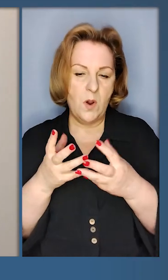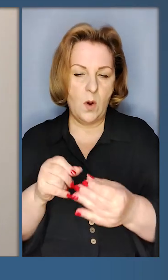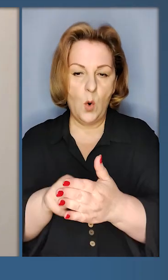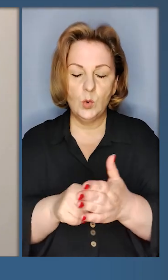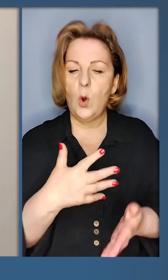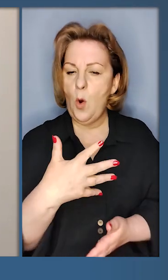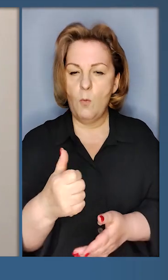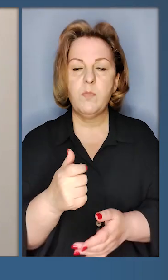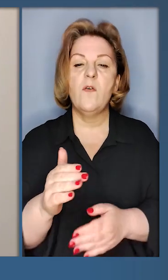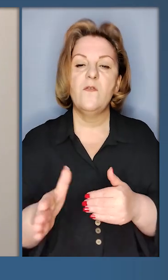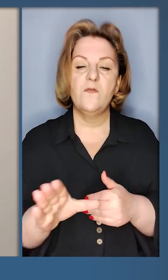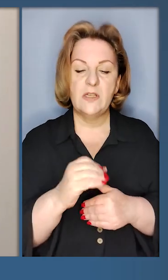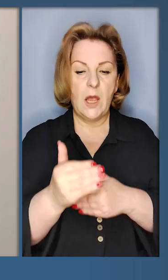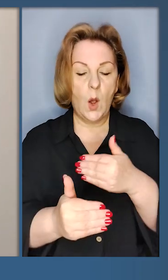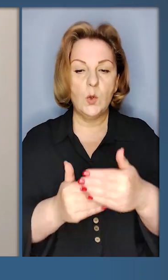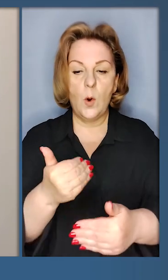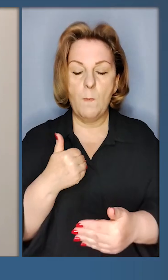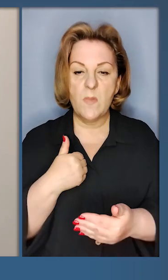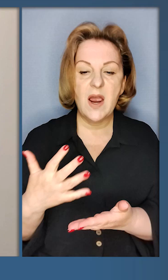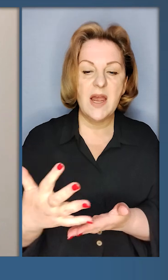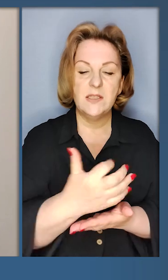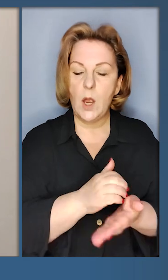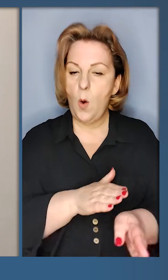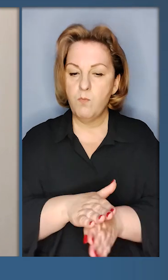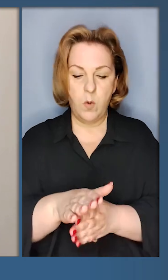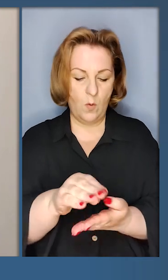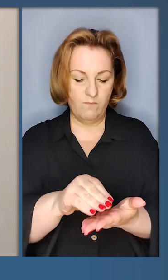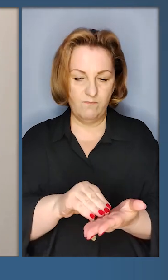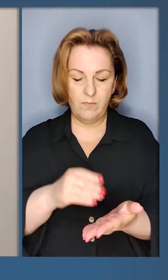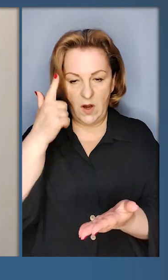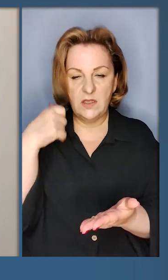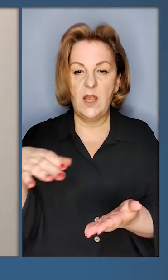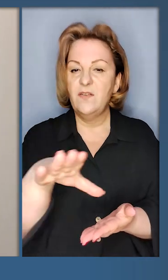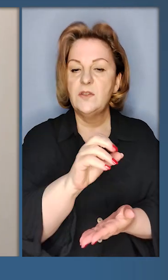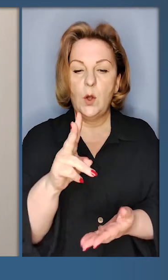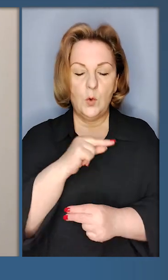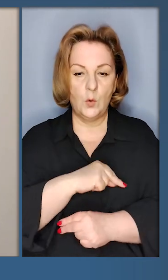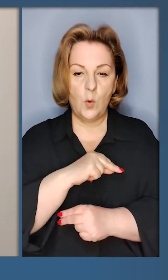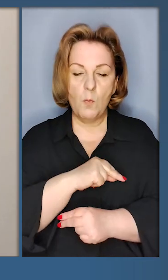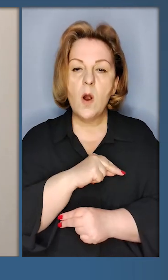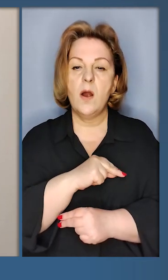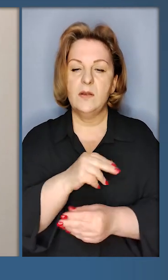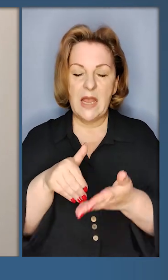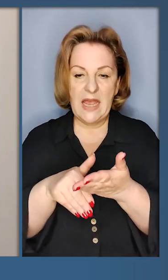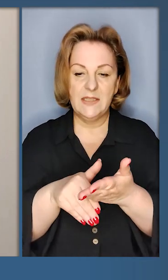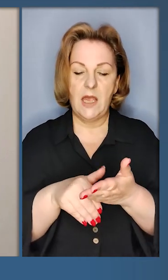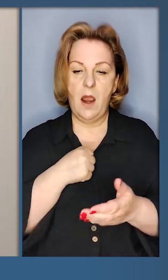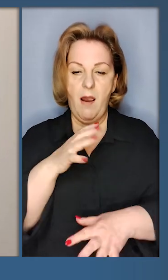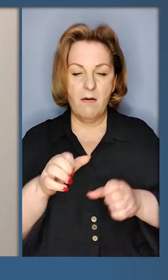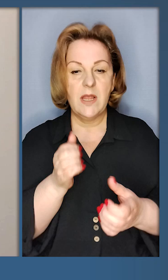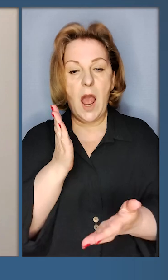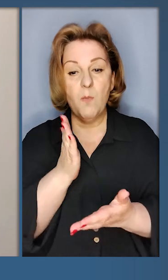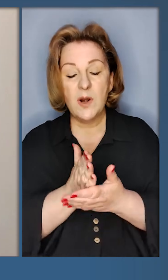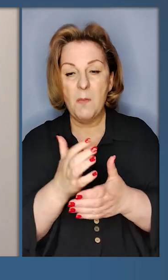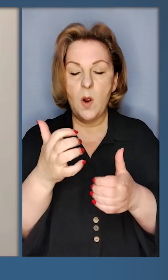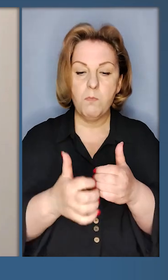тиск отримують всі. Крок за кроком ми зберемо повні дані про всіх, хто працює на агресію і прямо чи